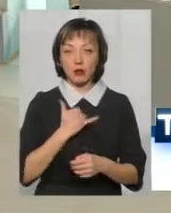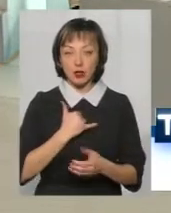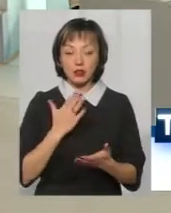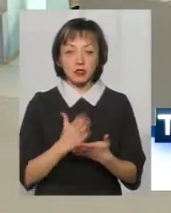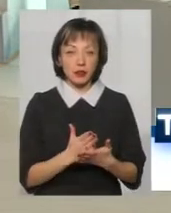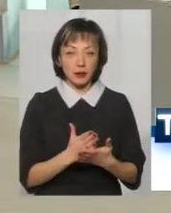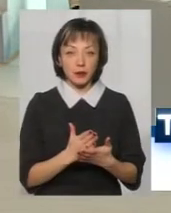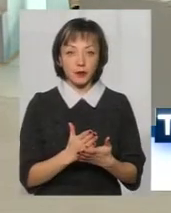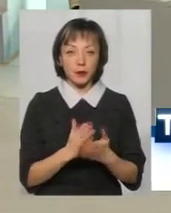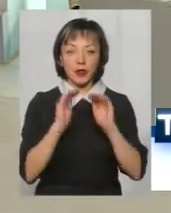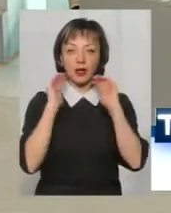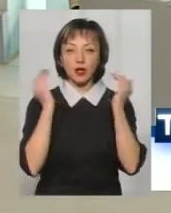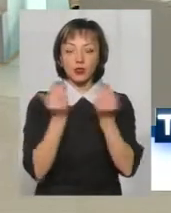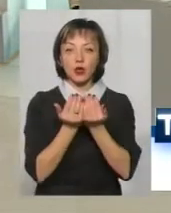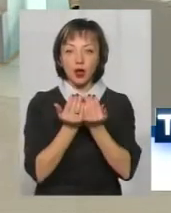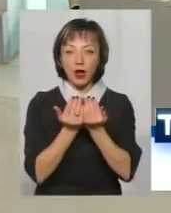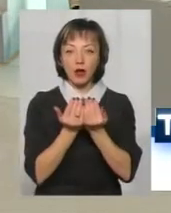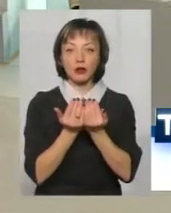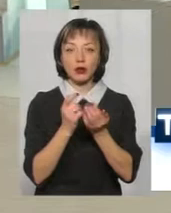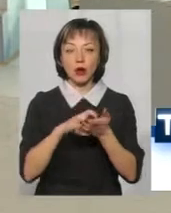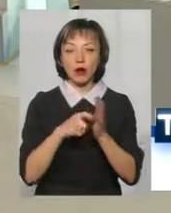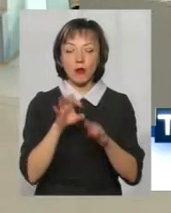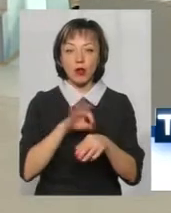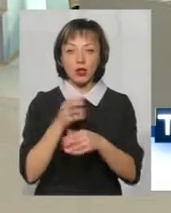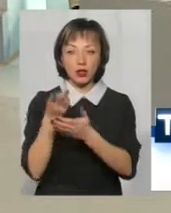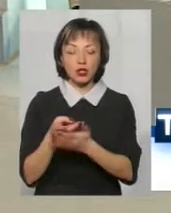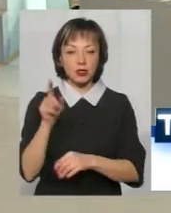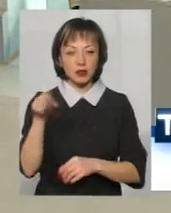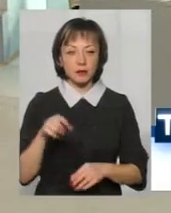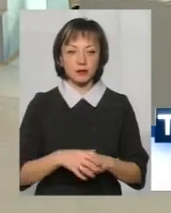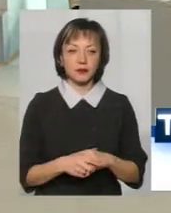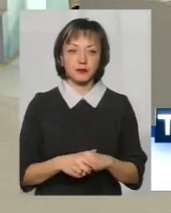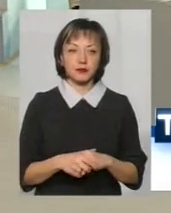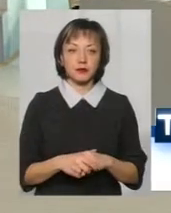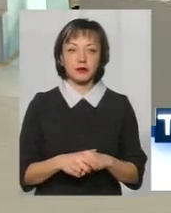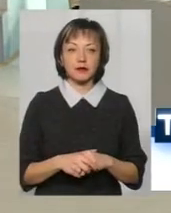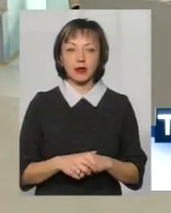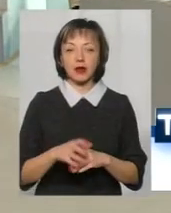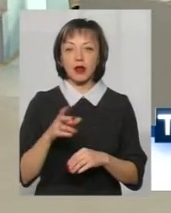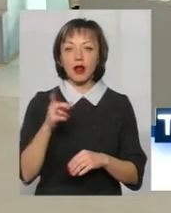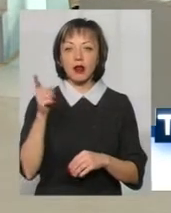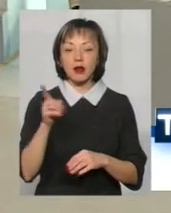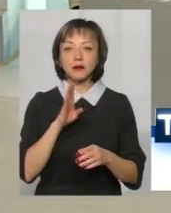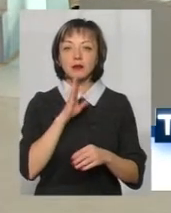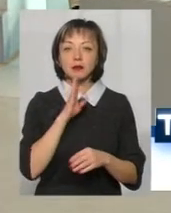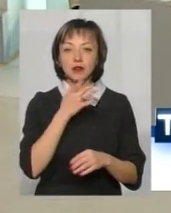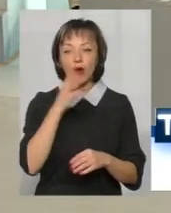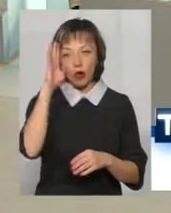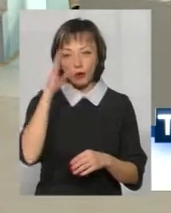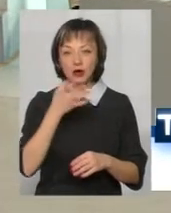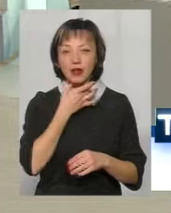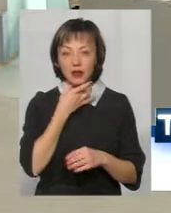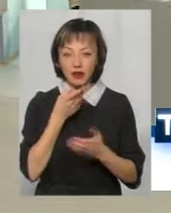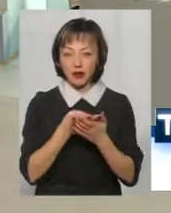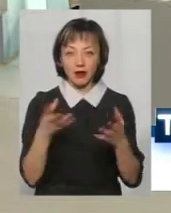є ізолятор, і якщо щось когось болить, треба лежати в ізоляторі. А там не жить хлопчик зангінує, а в дівчинки живіт болить через те, що в